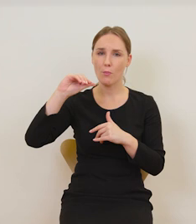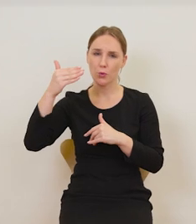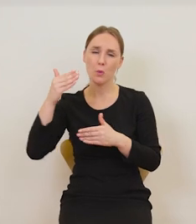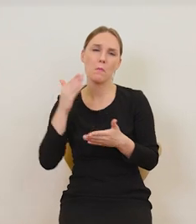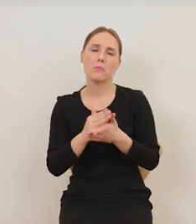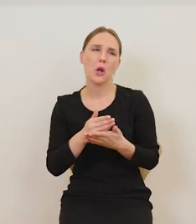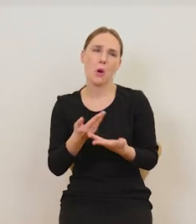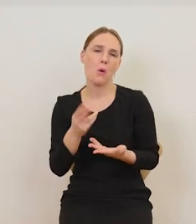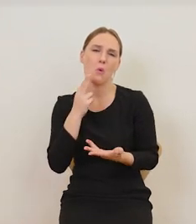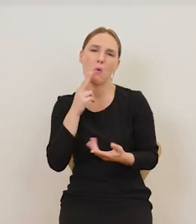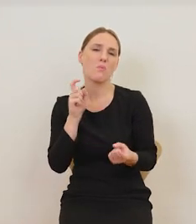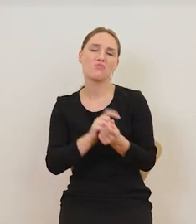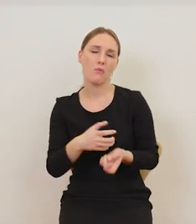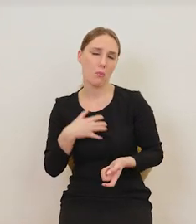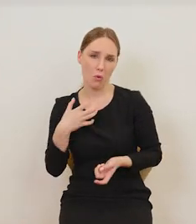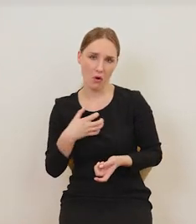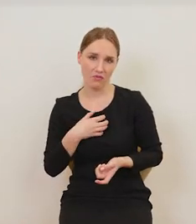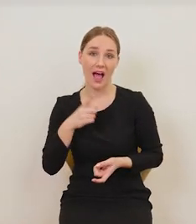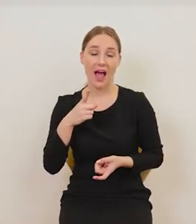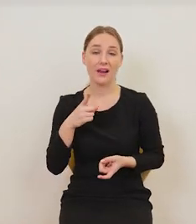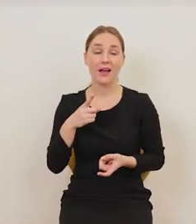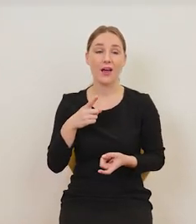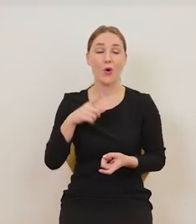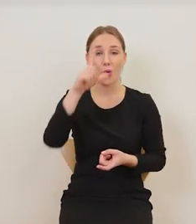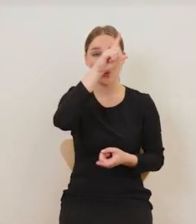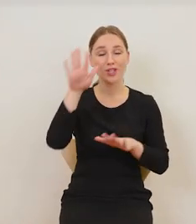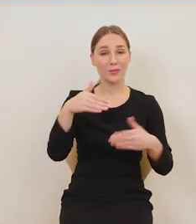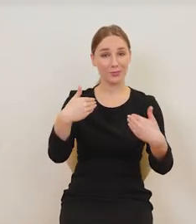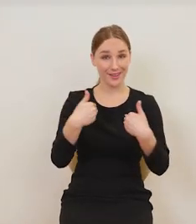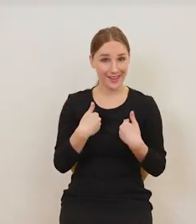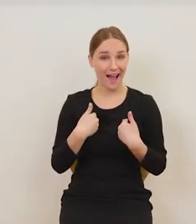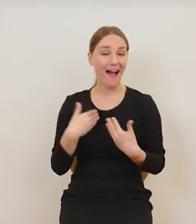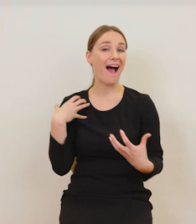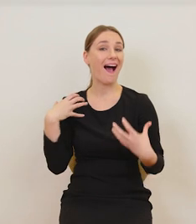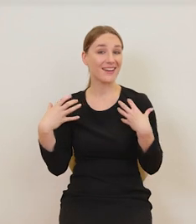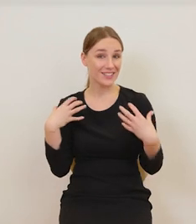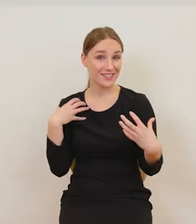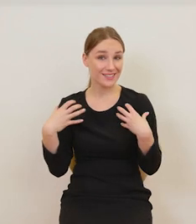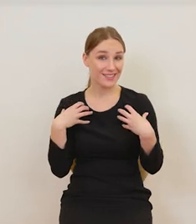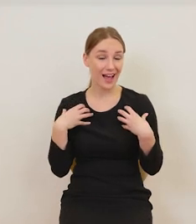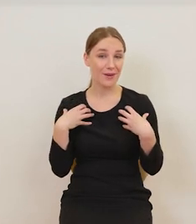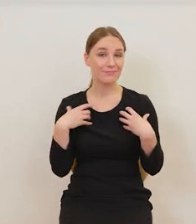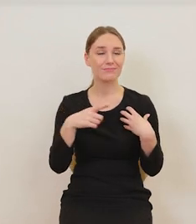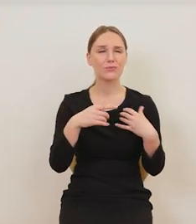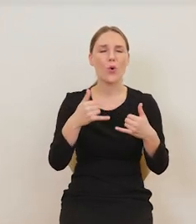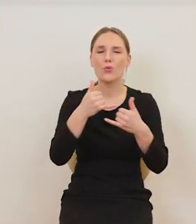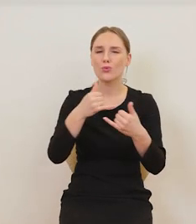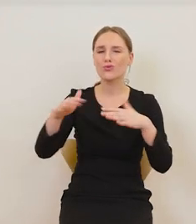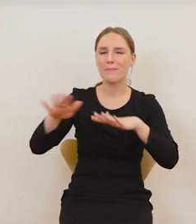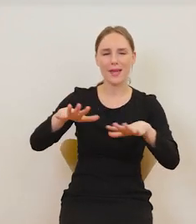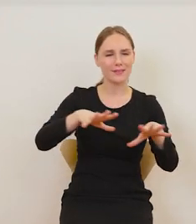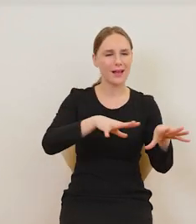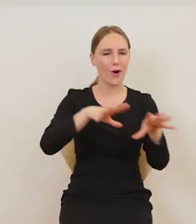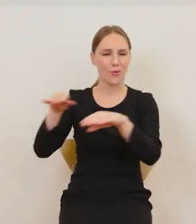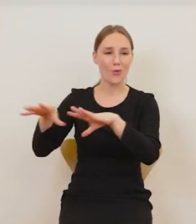środkiem przeciwbólowym. Ale dla takich ludzi jak ja, artystów, zabieram je w miejsca, o